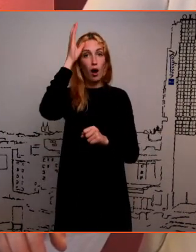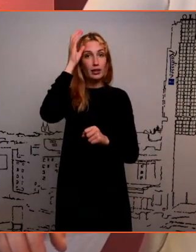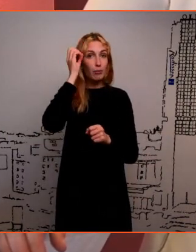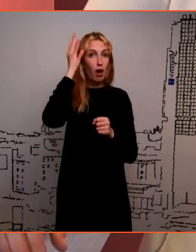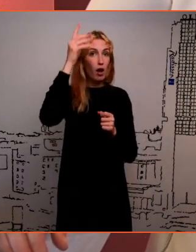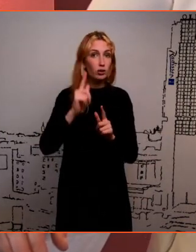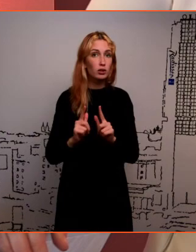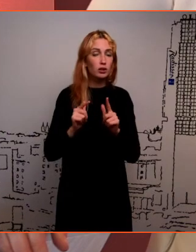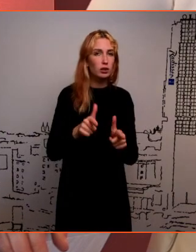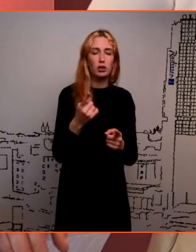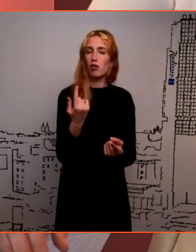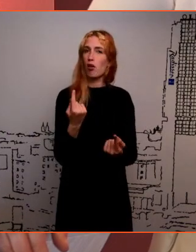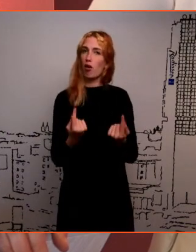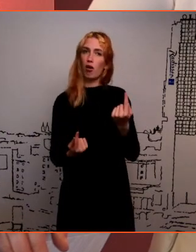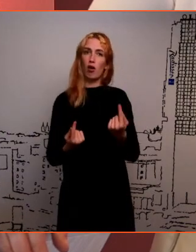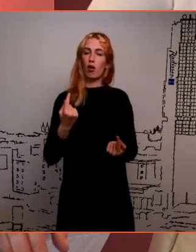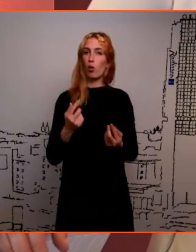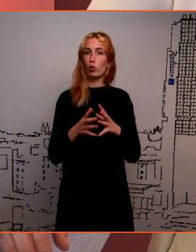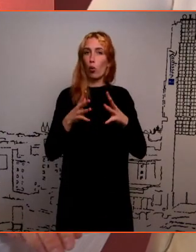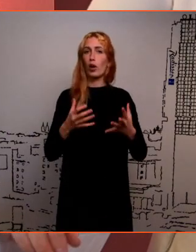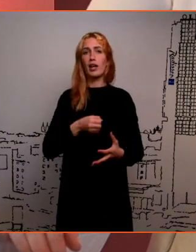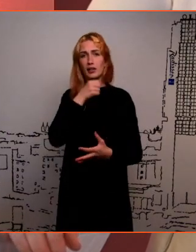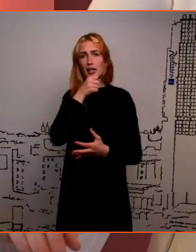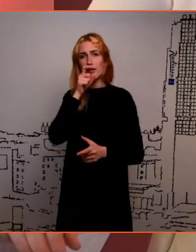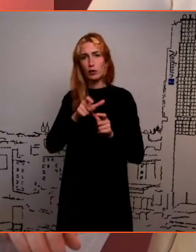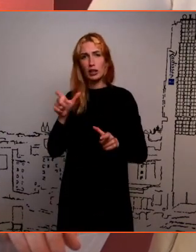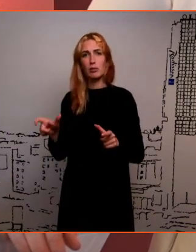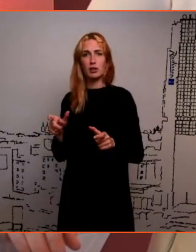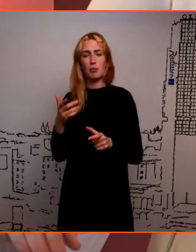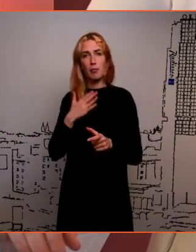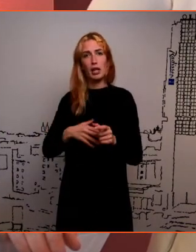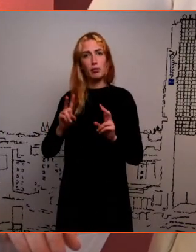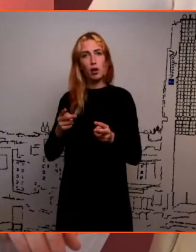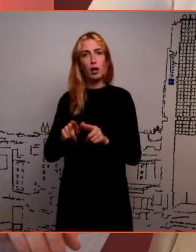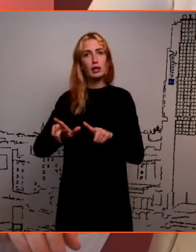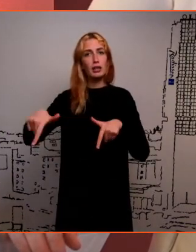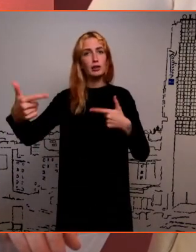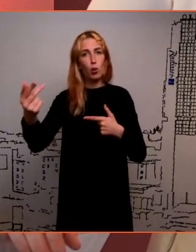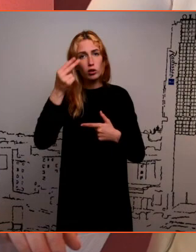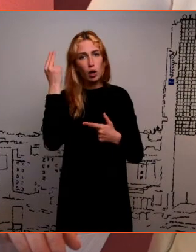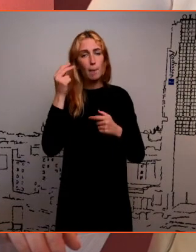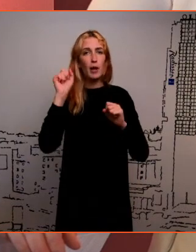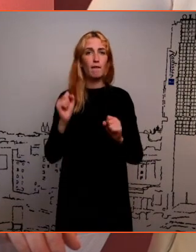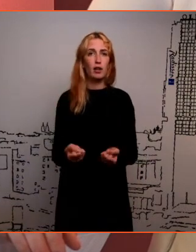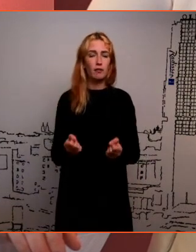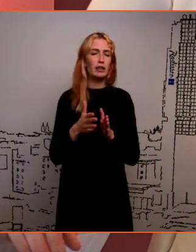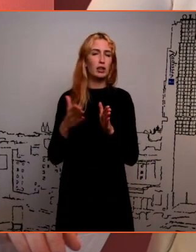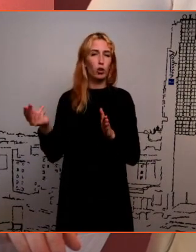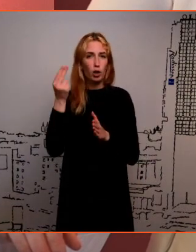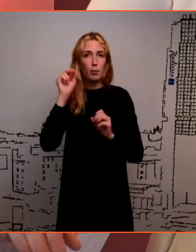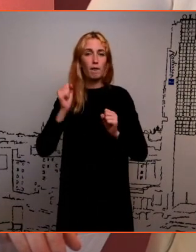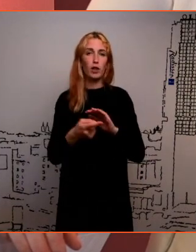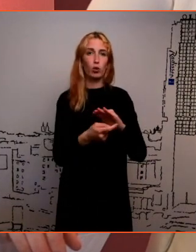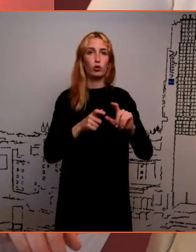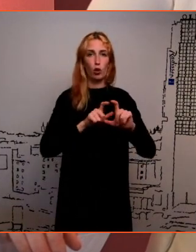kaalutletud täiskastnud inimesed eelistavad ka 1,2 sessioonu pätja kutsekooli. Et selles mõttes igal juhul ma ütleks